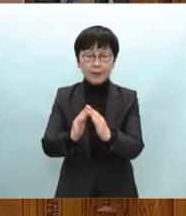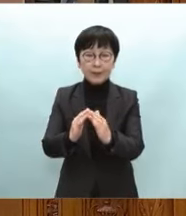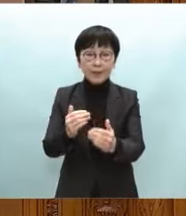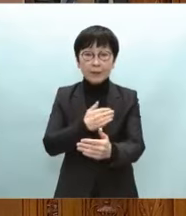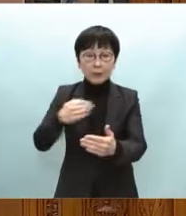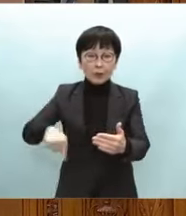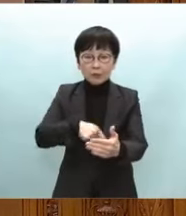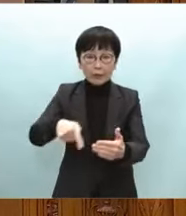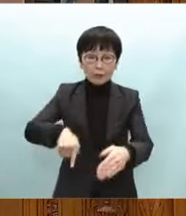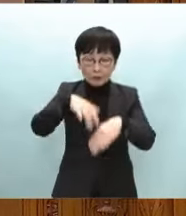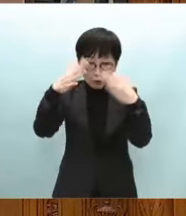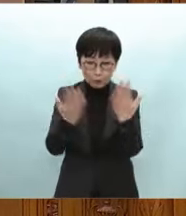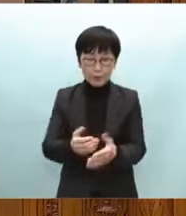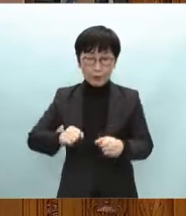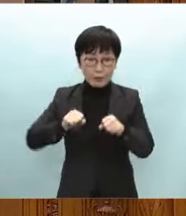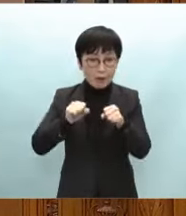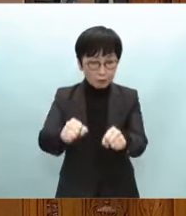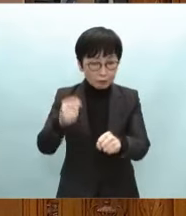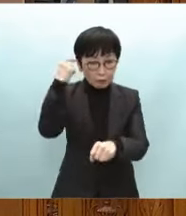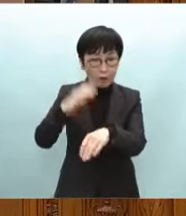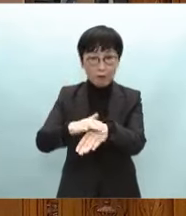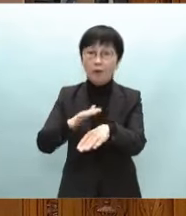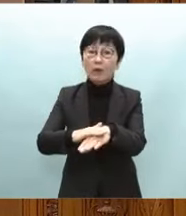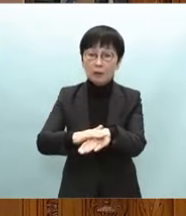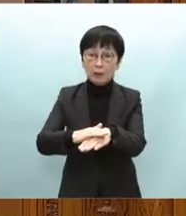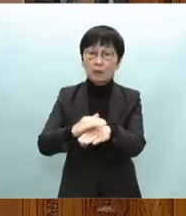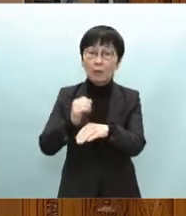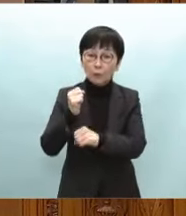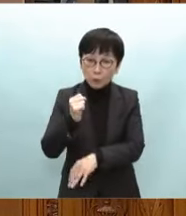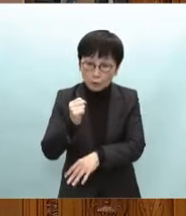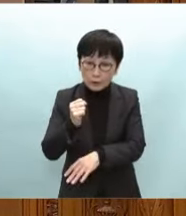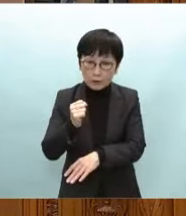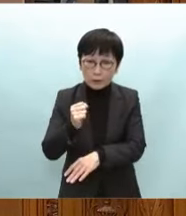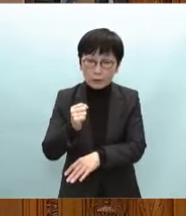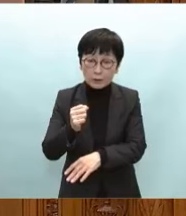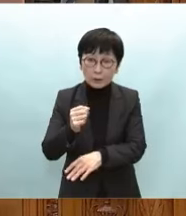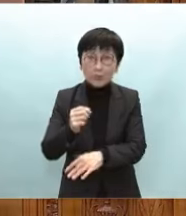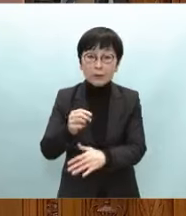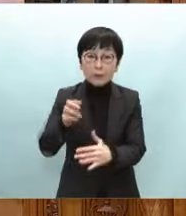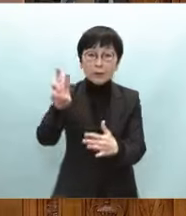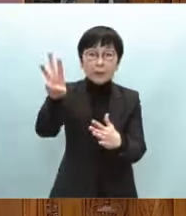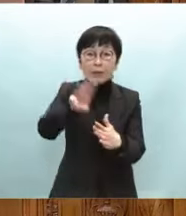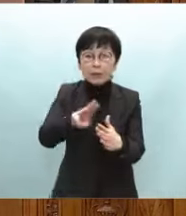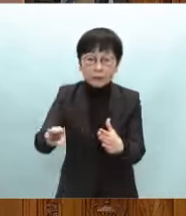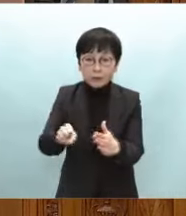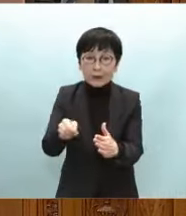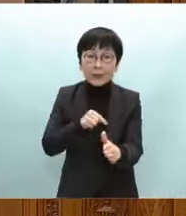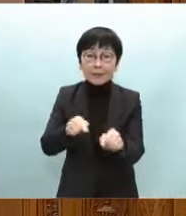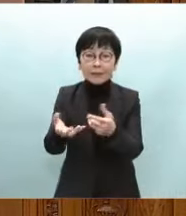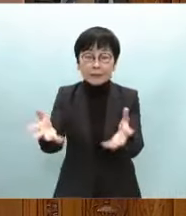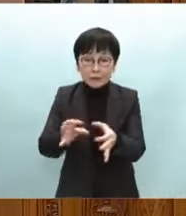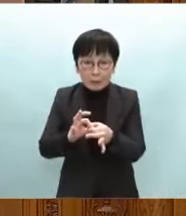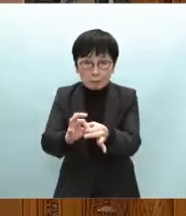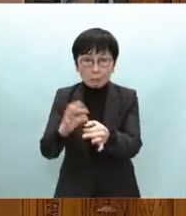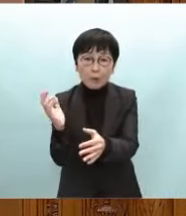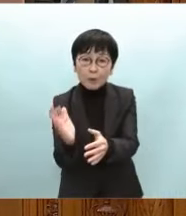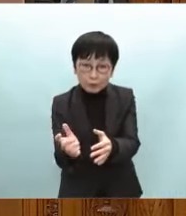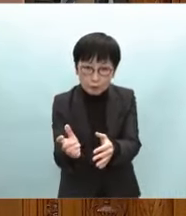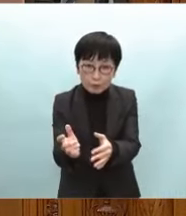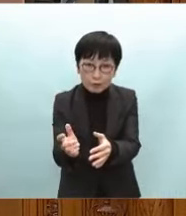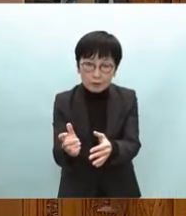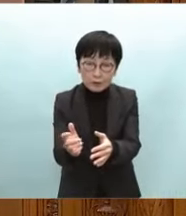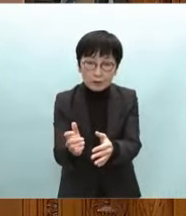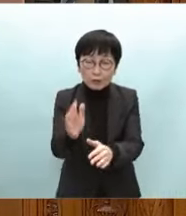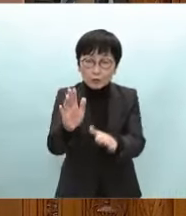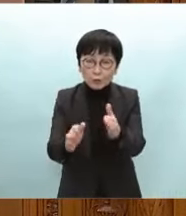は全てやるとの考え方の下被災自治体と機密に連携をしそのニーズを受け止めな